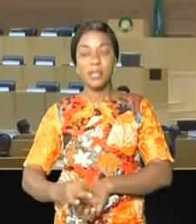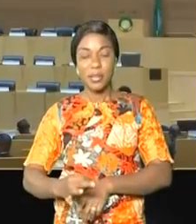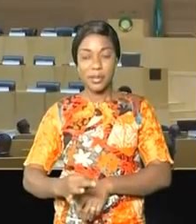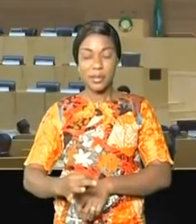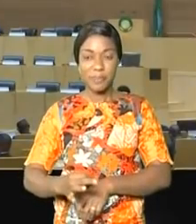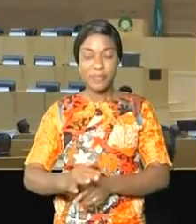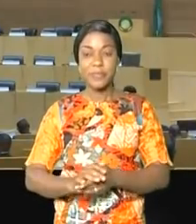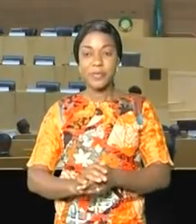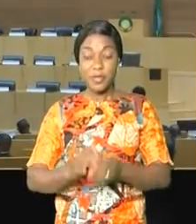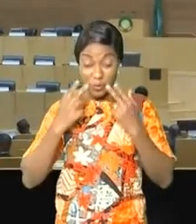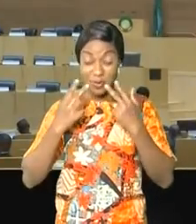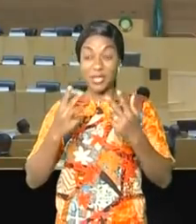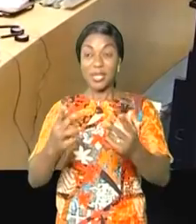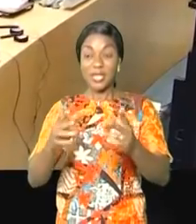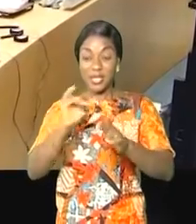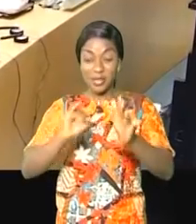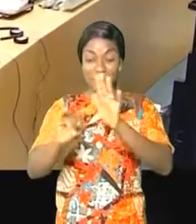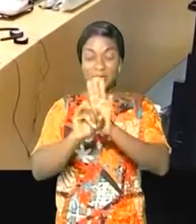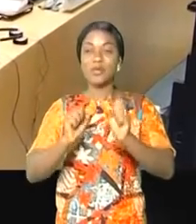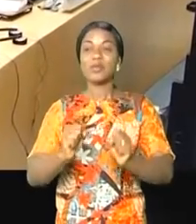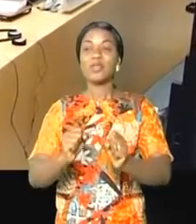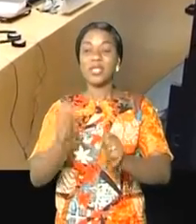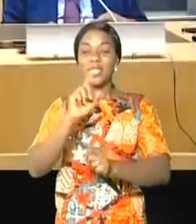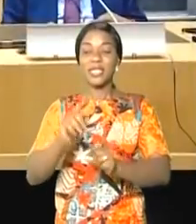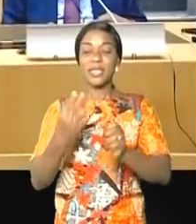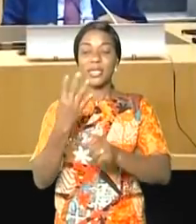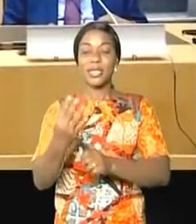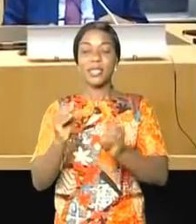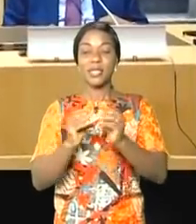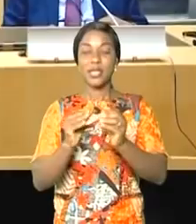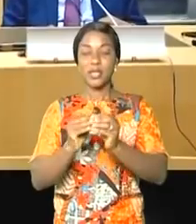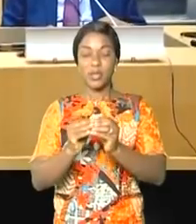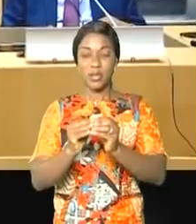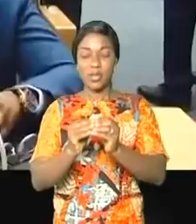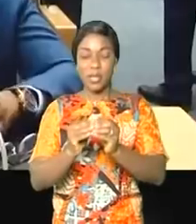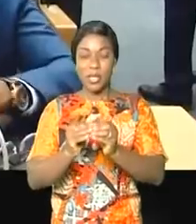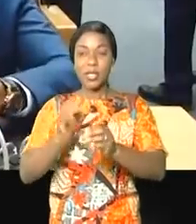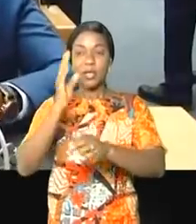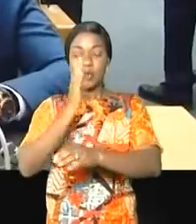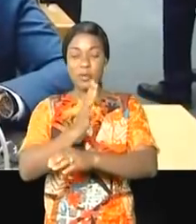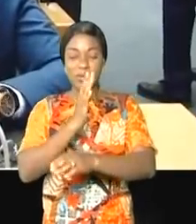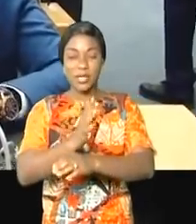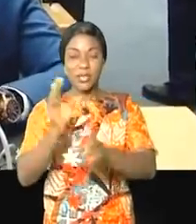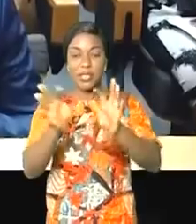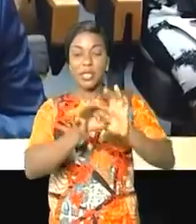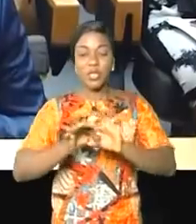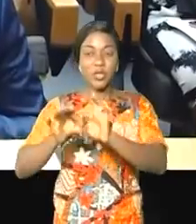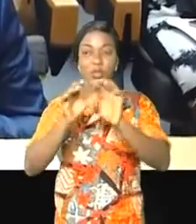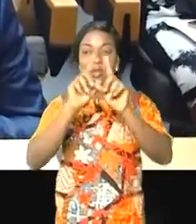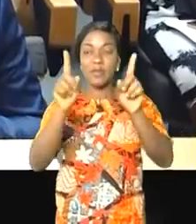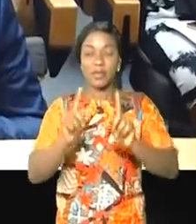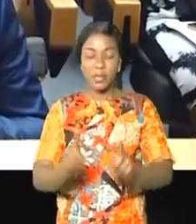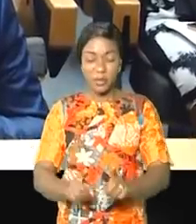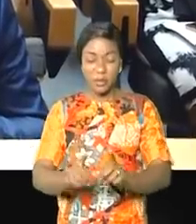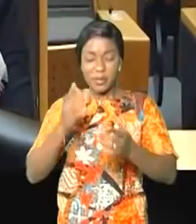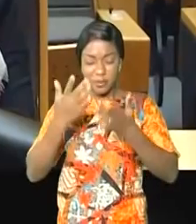Tchilombo. Voilà l'image forte de la 34e session ordinaire de la conférence de l'Union africaine. En raison de la